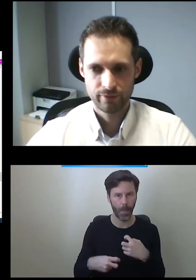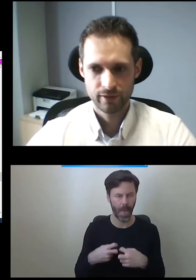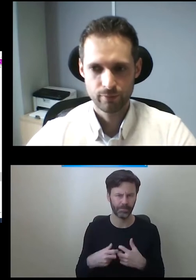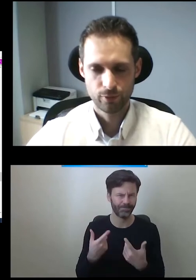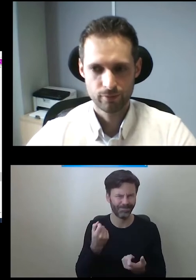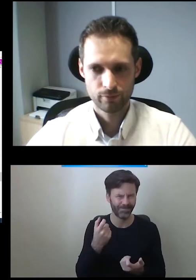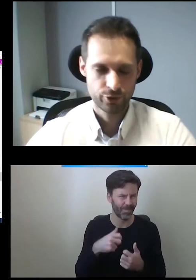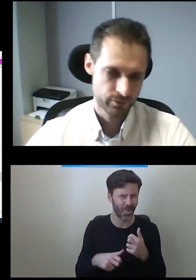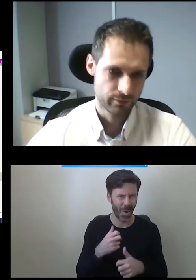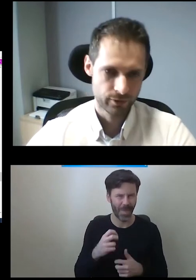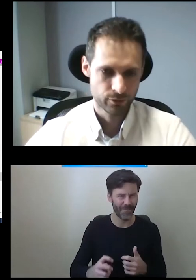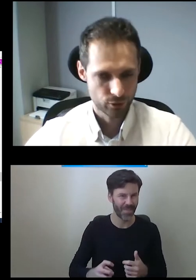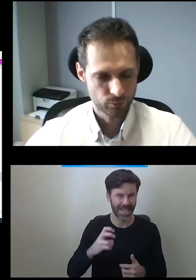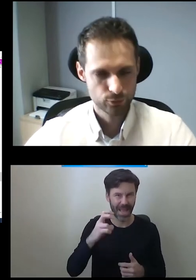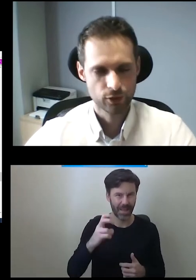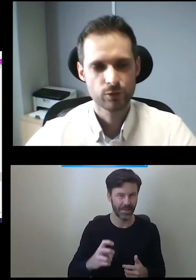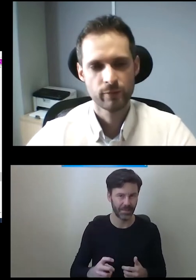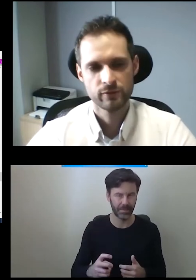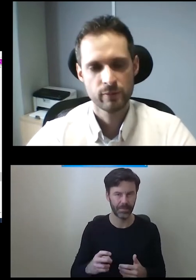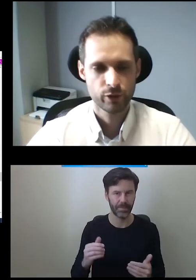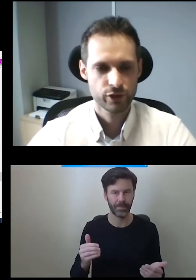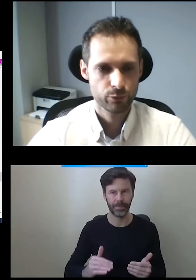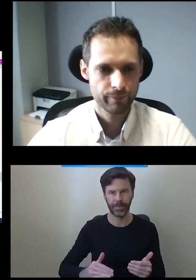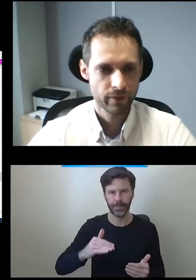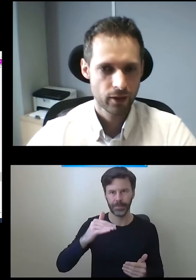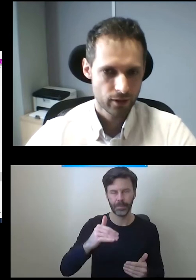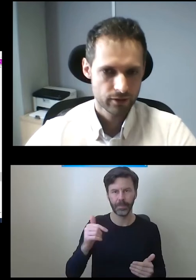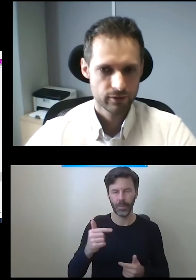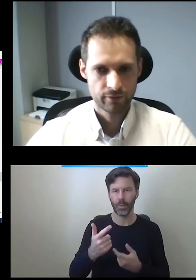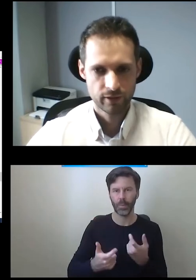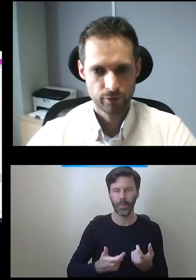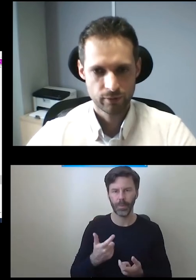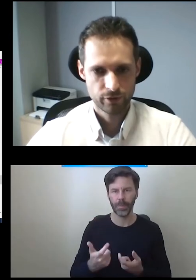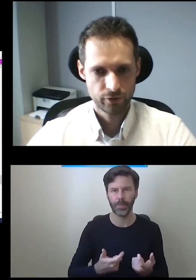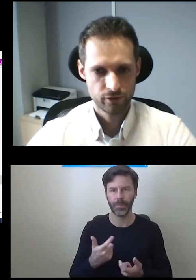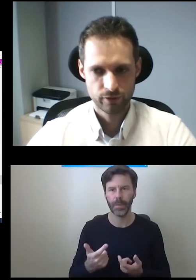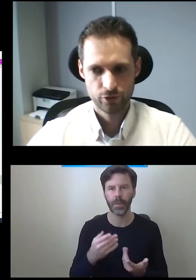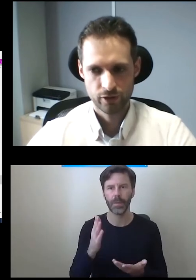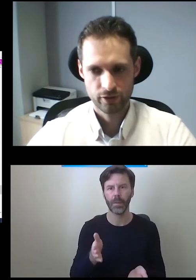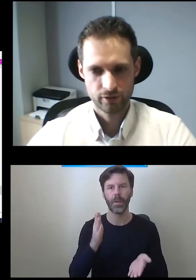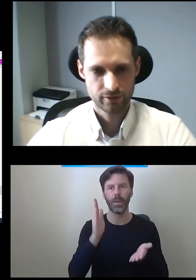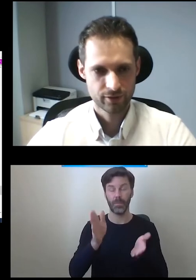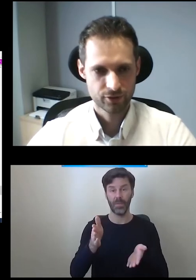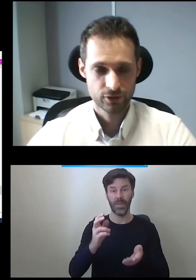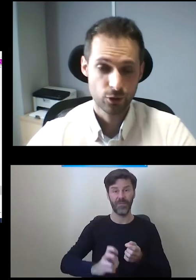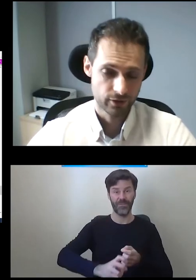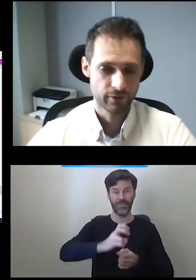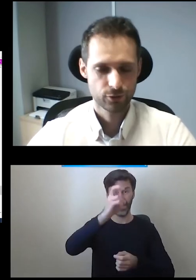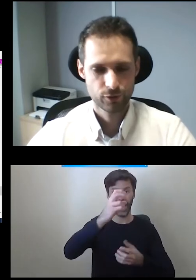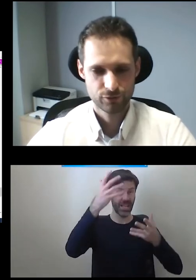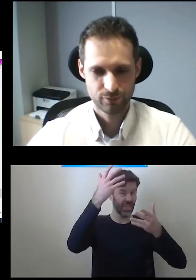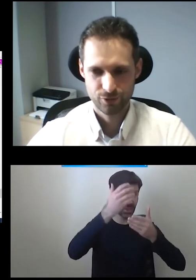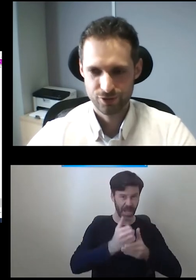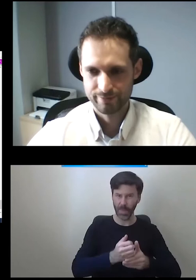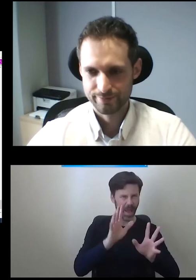bo musimy jakby zrobić taką pustkę, która będzie wypełniona światłem. Ta winda potem świeci w ciemności, także te schody te